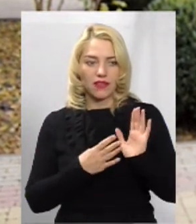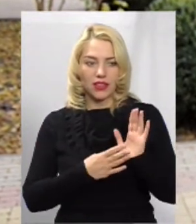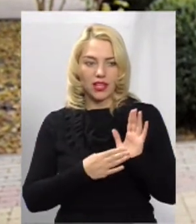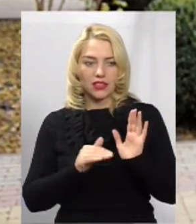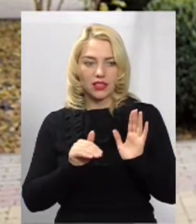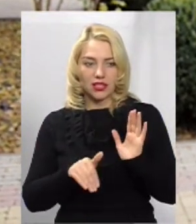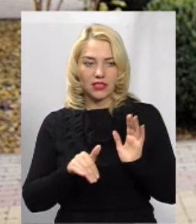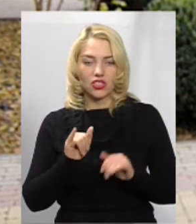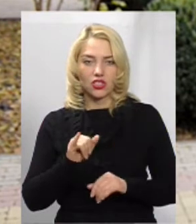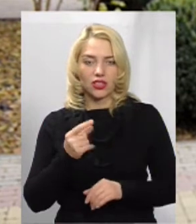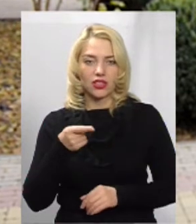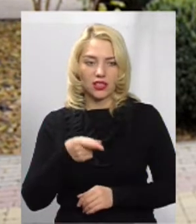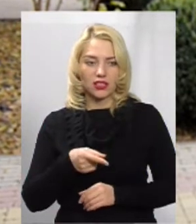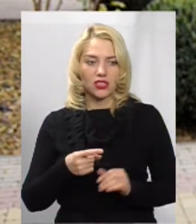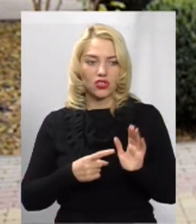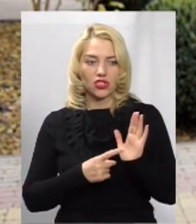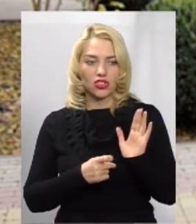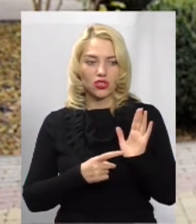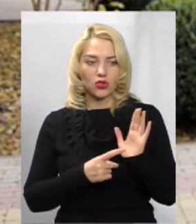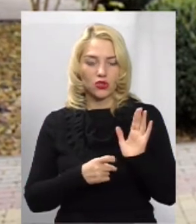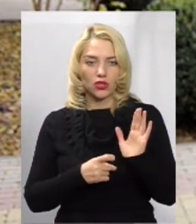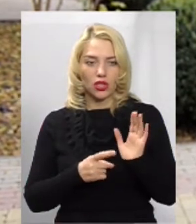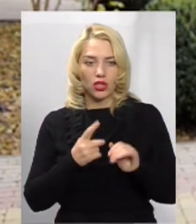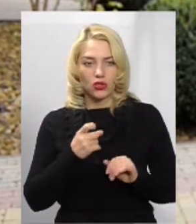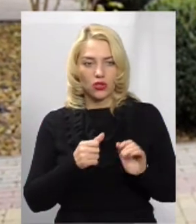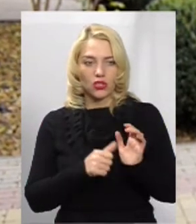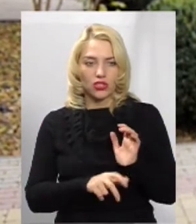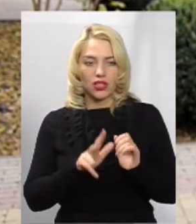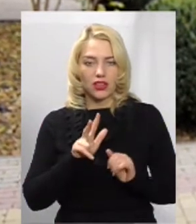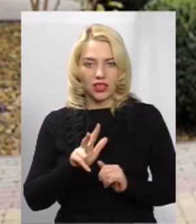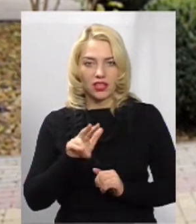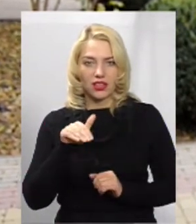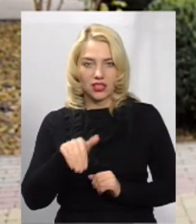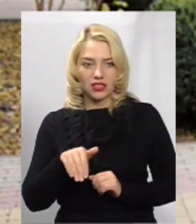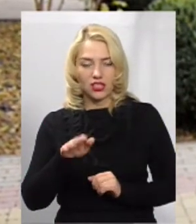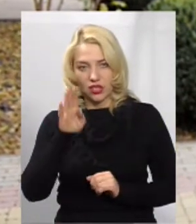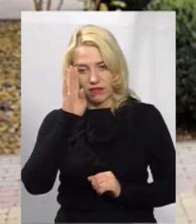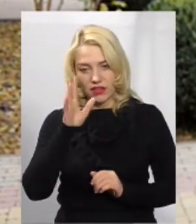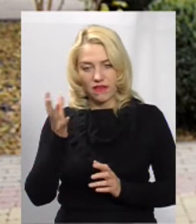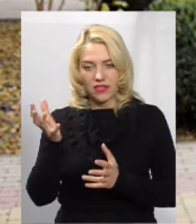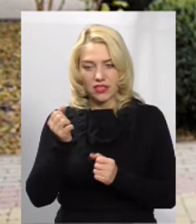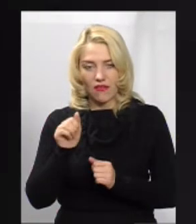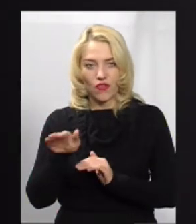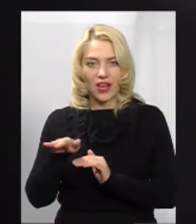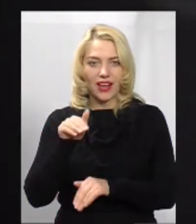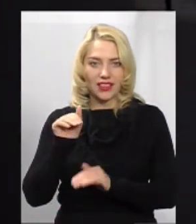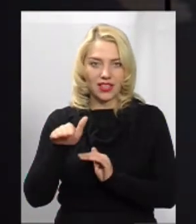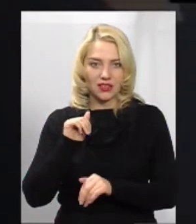І 163 тисячі він взяв в кредит з цієї суми.